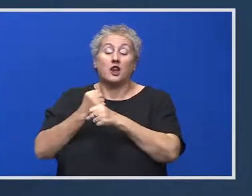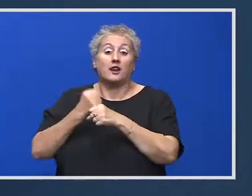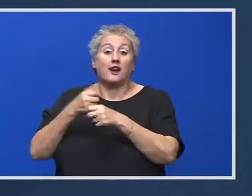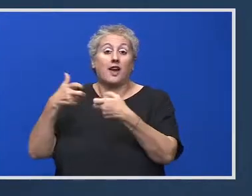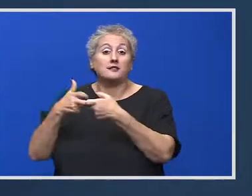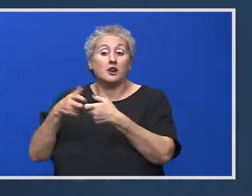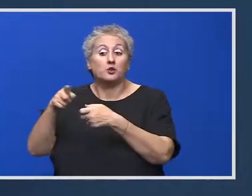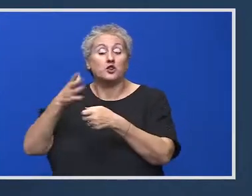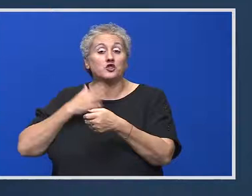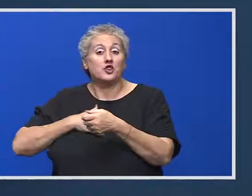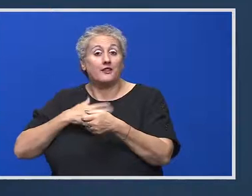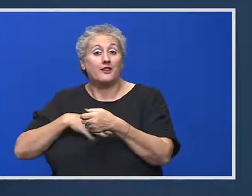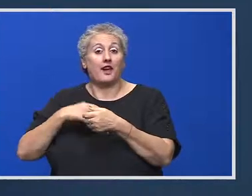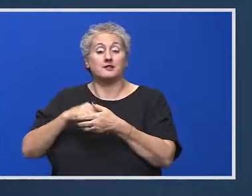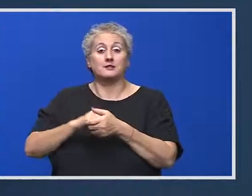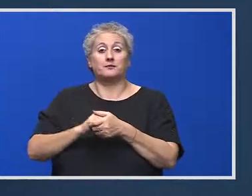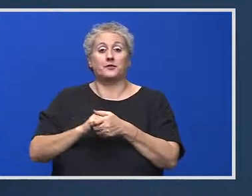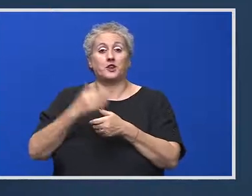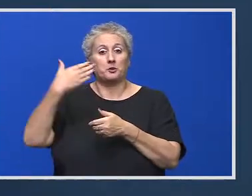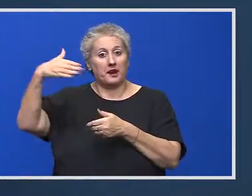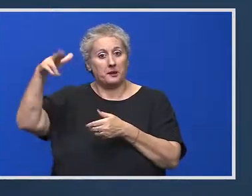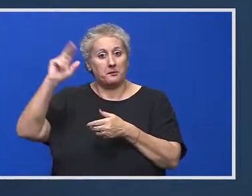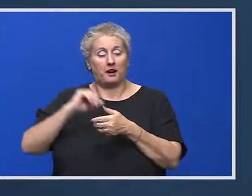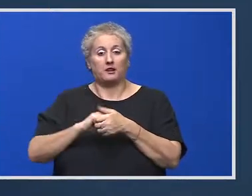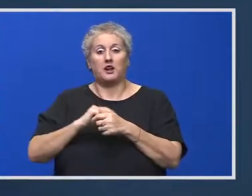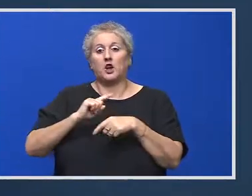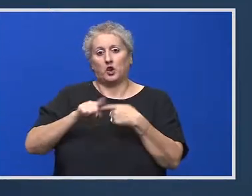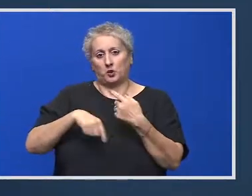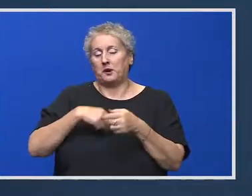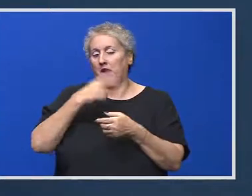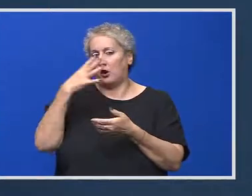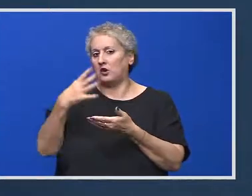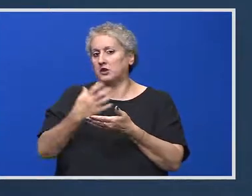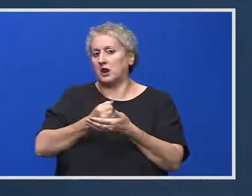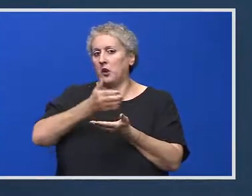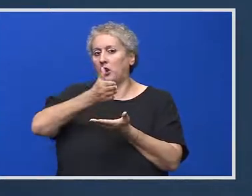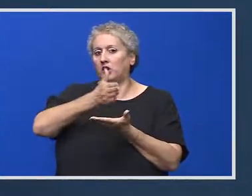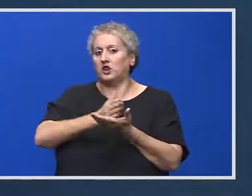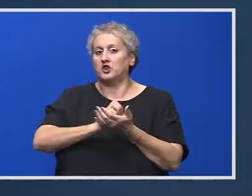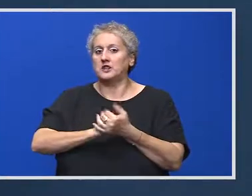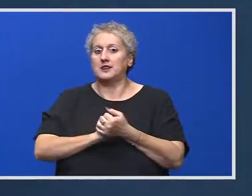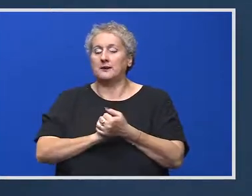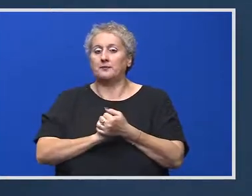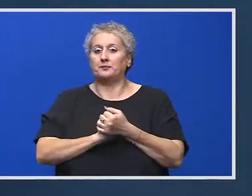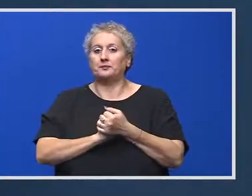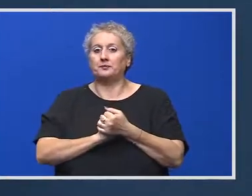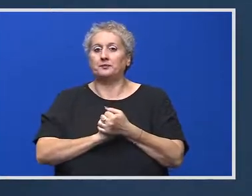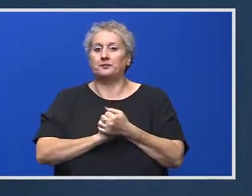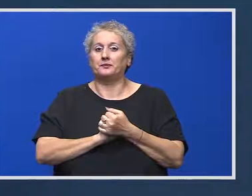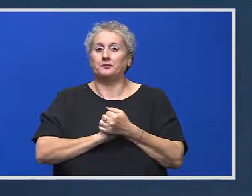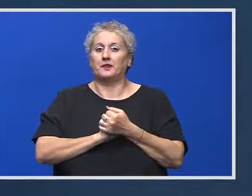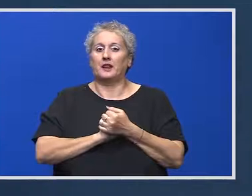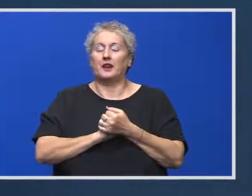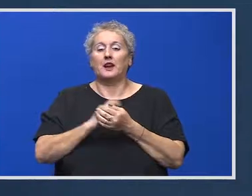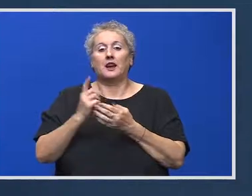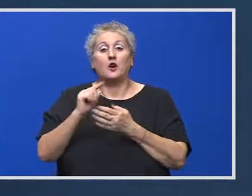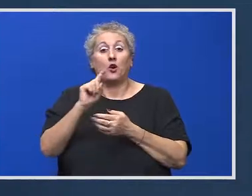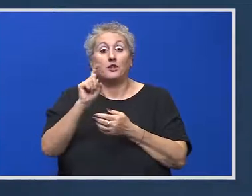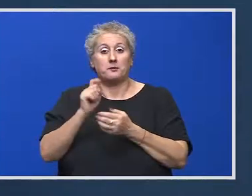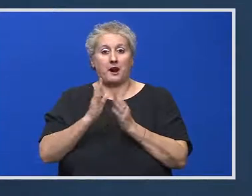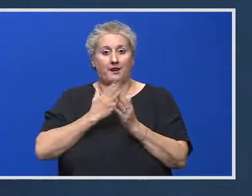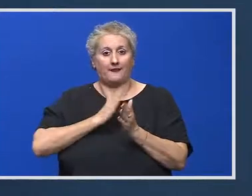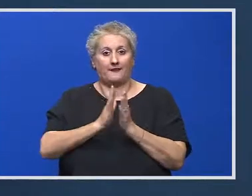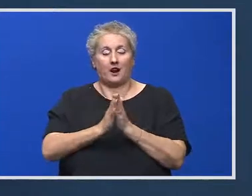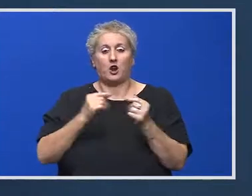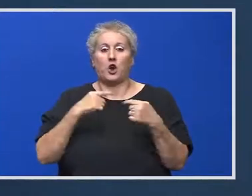execuție, ce nevoiau până la finalul anului și așa mai departe. După aceea se va lua o decizie în perioada următoare. Și încă o întrebare, vă